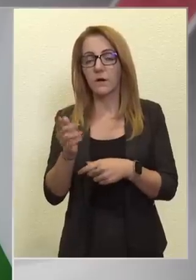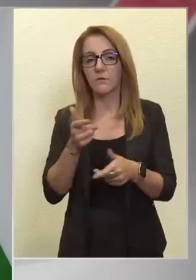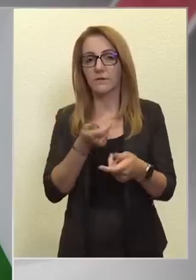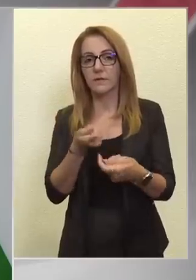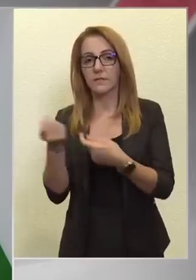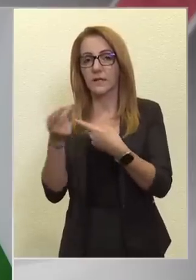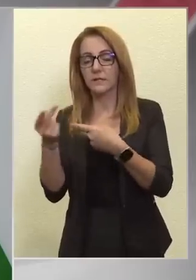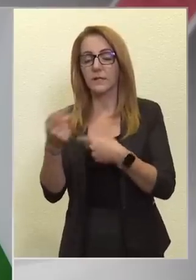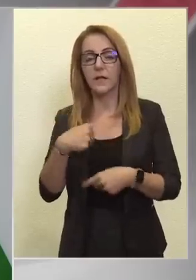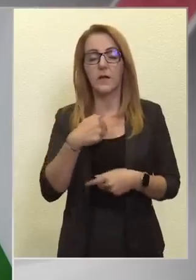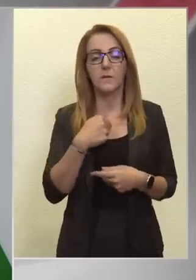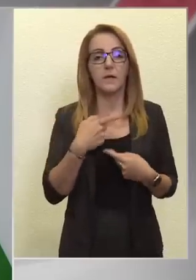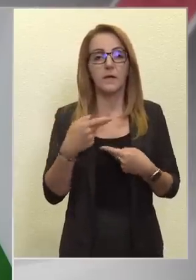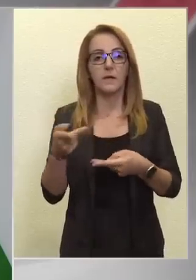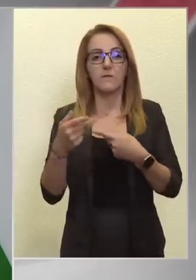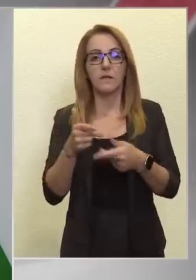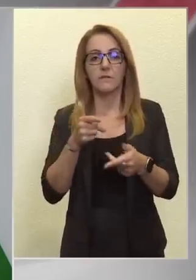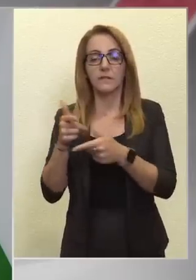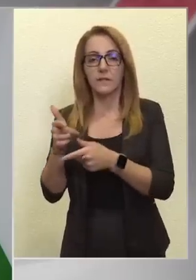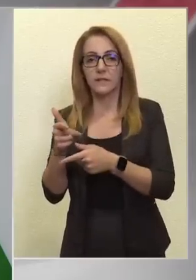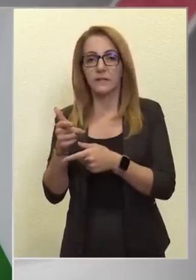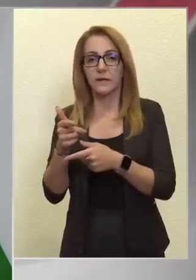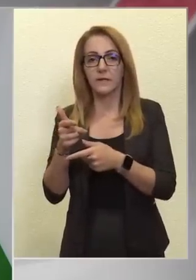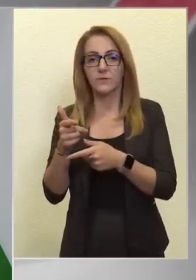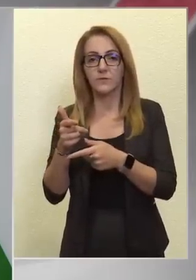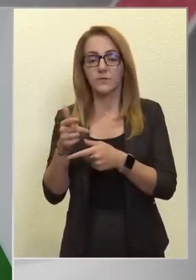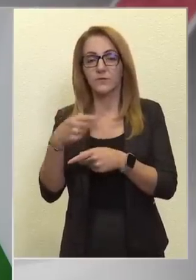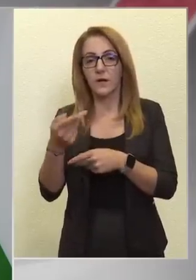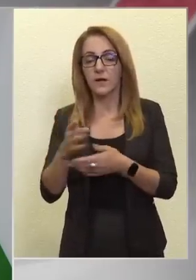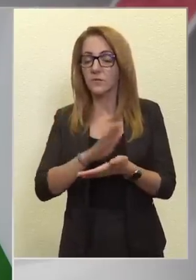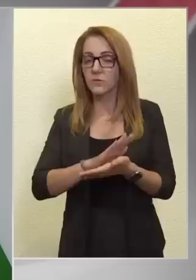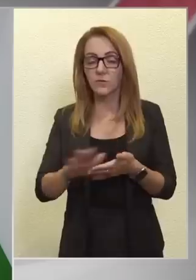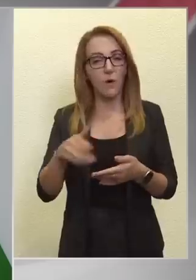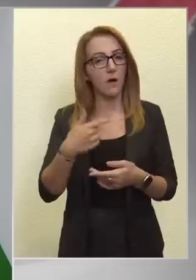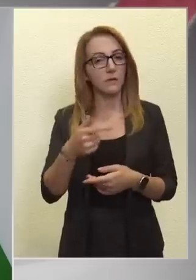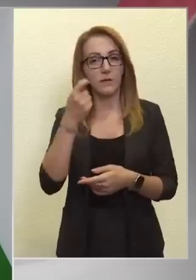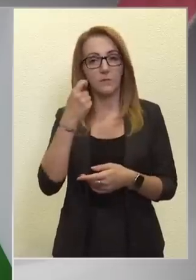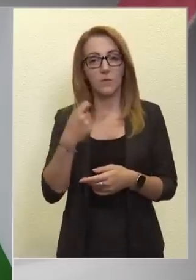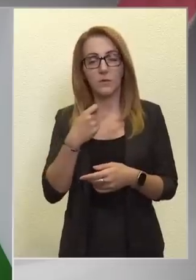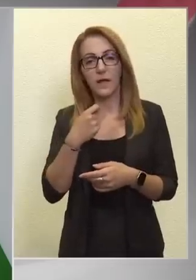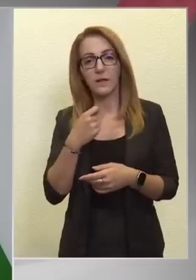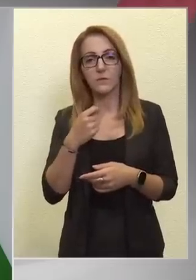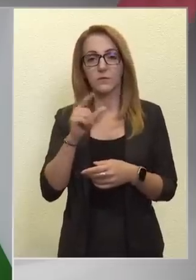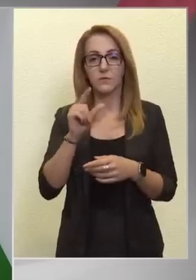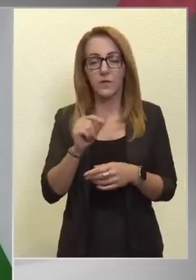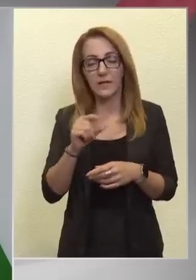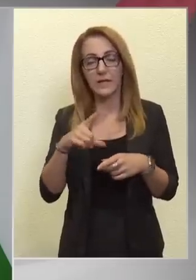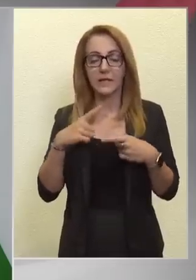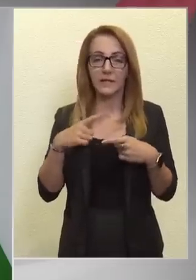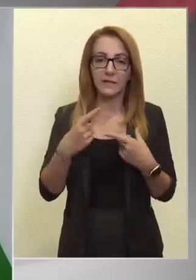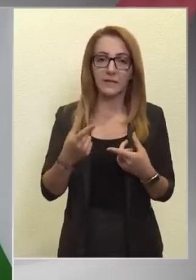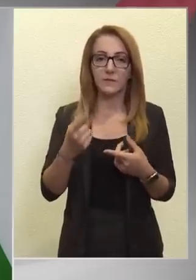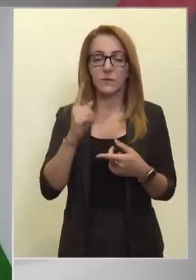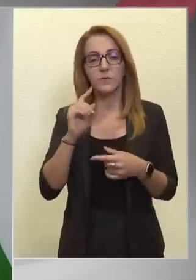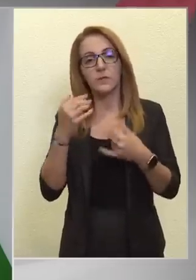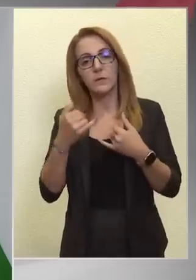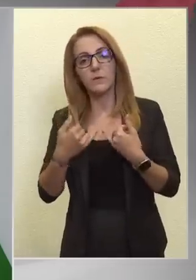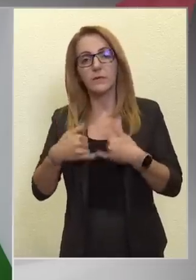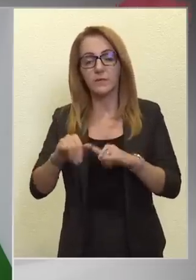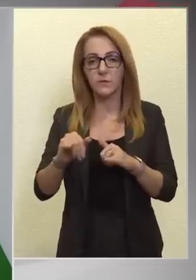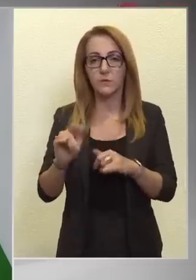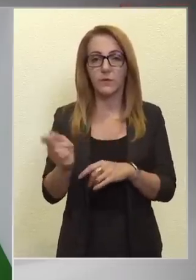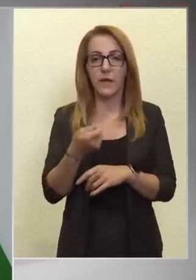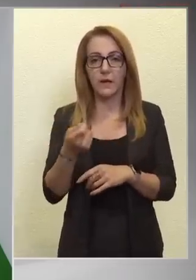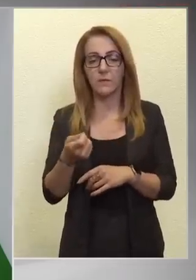Mi a fegyverszállításnál soha nem az ukránok csekély, létező, vagy annál is kevesebb esélyéből indultunk ki a háború